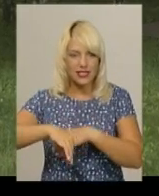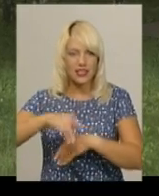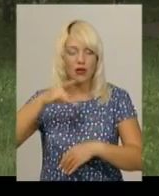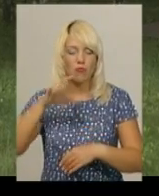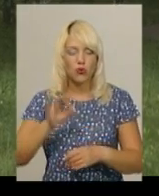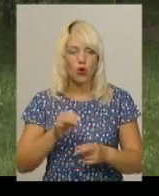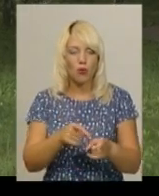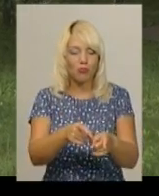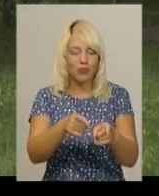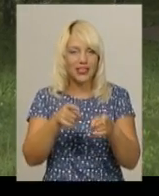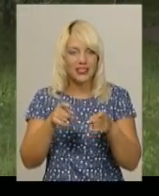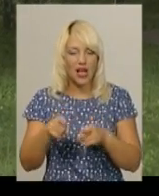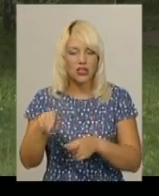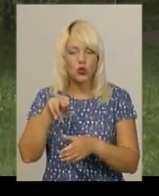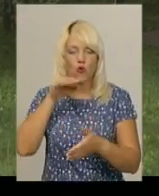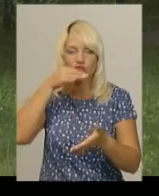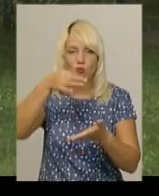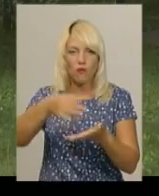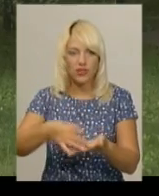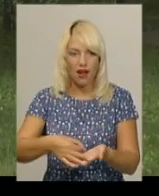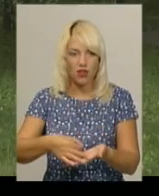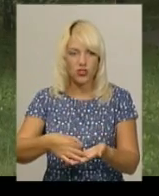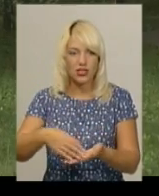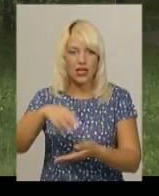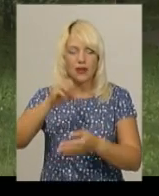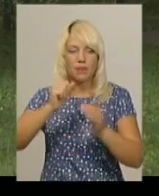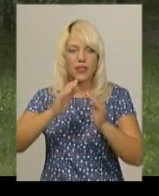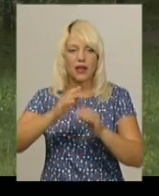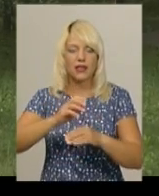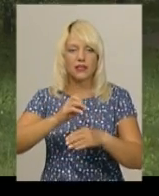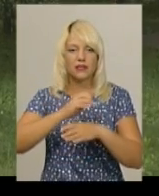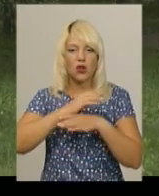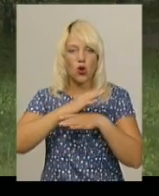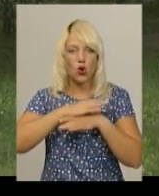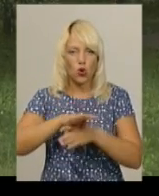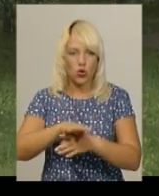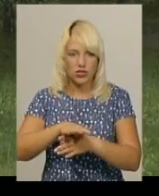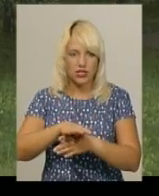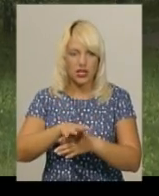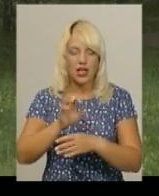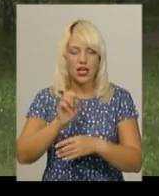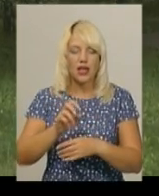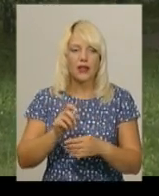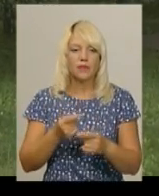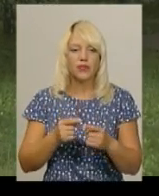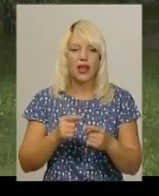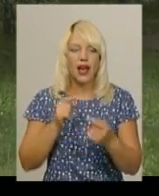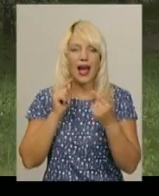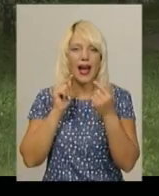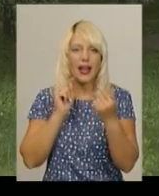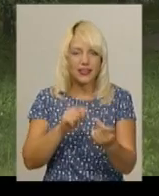притягнення до відповідальності, табори і розстріл, як вони називали антирадянських елементів.